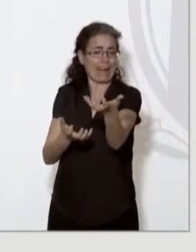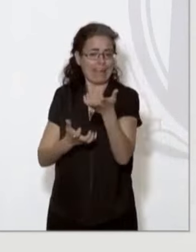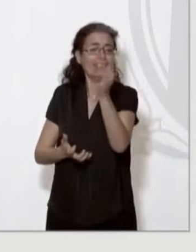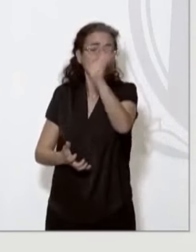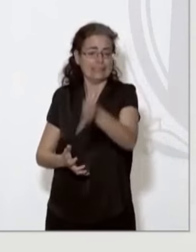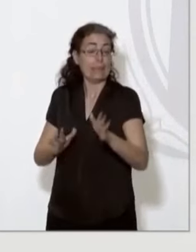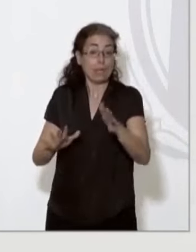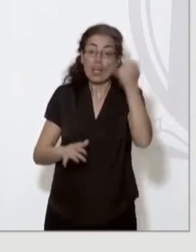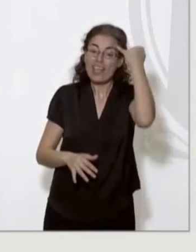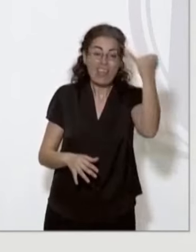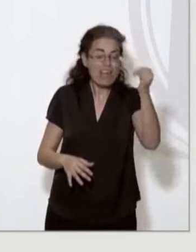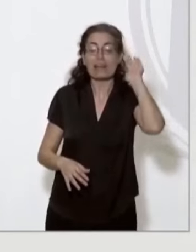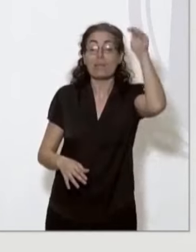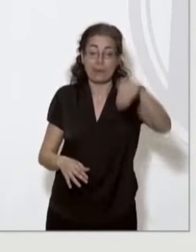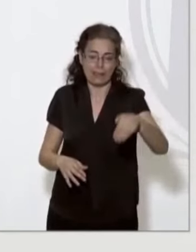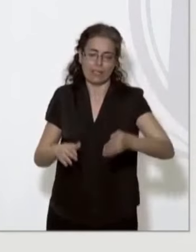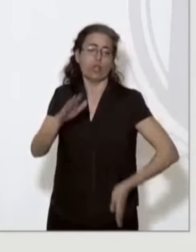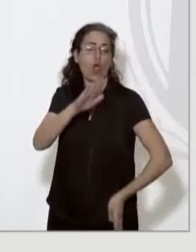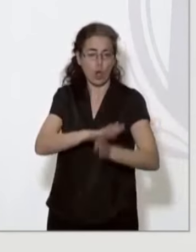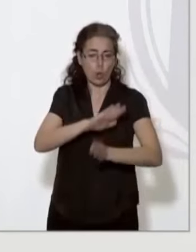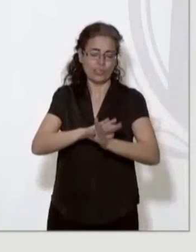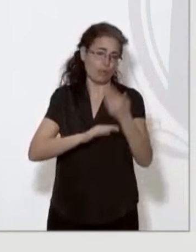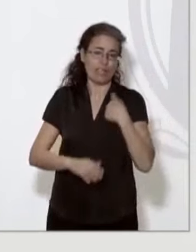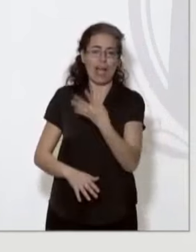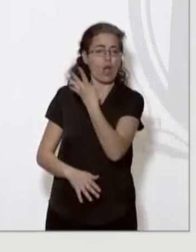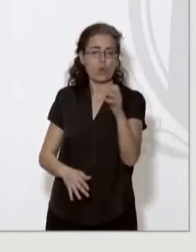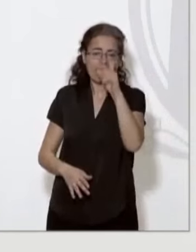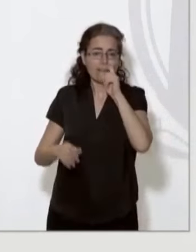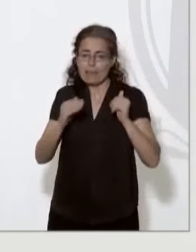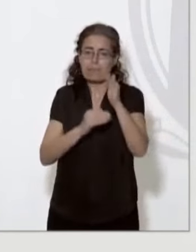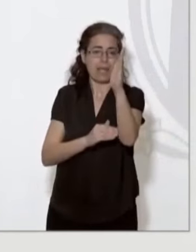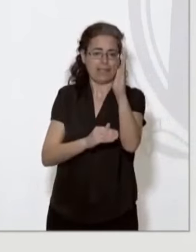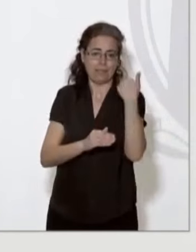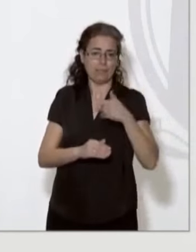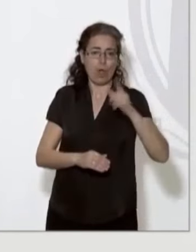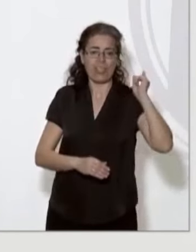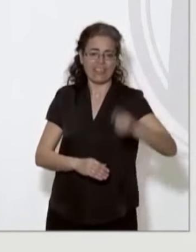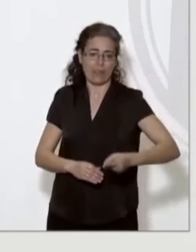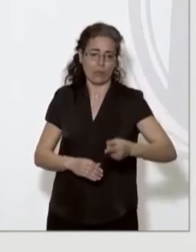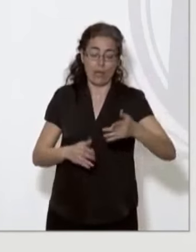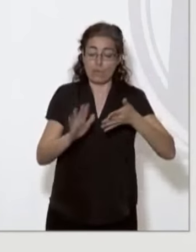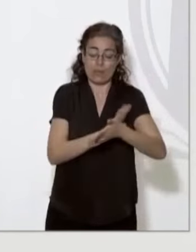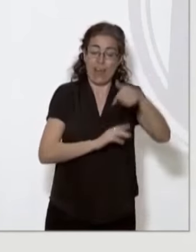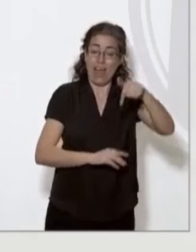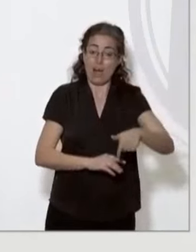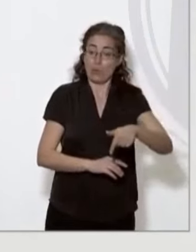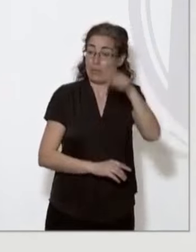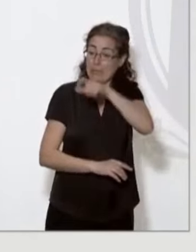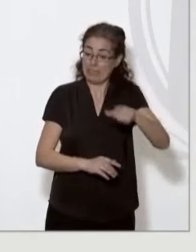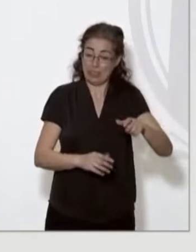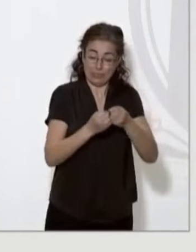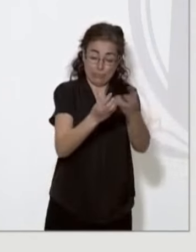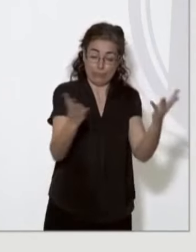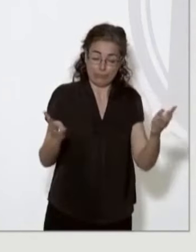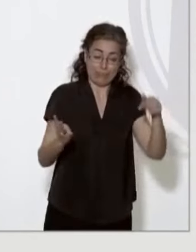idees republicanes perduren i superen els 40 anys de dictadura. I per això avui persones tan diverses som